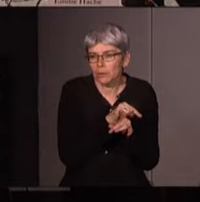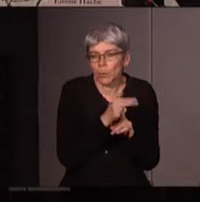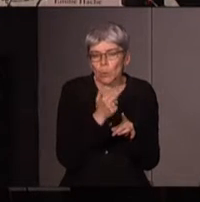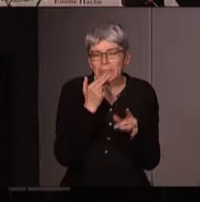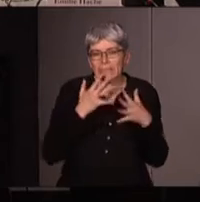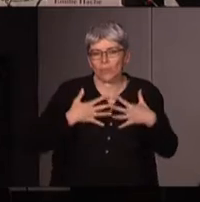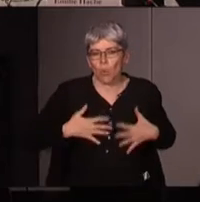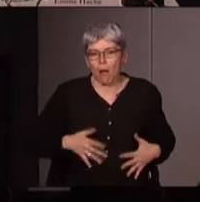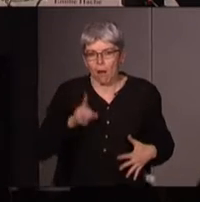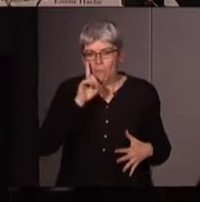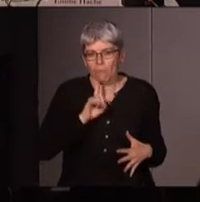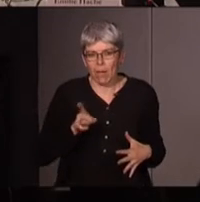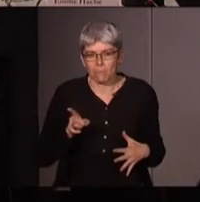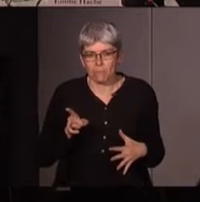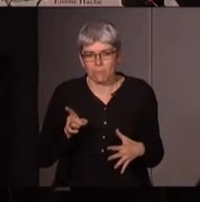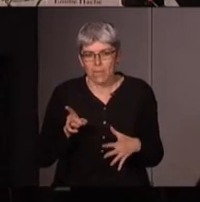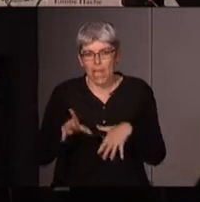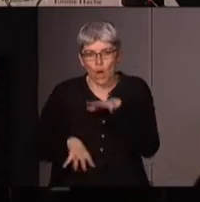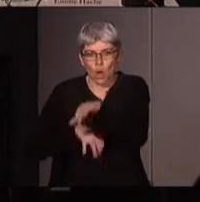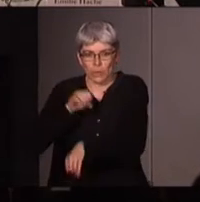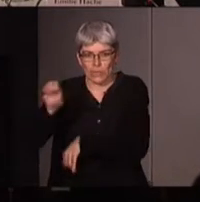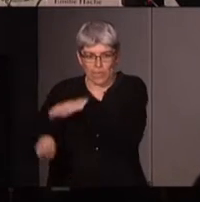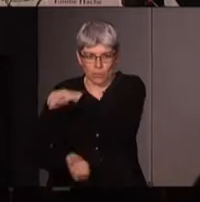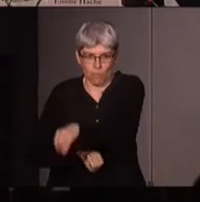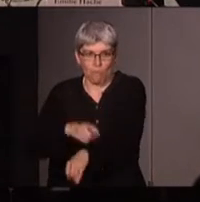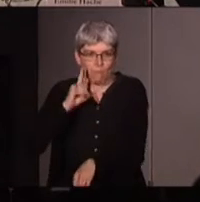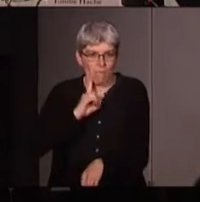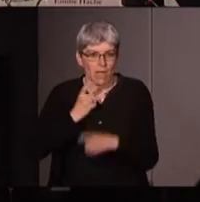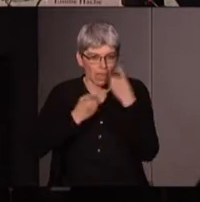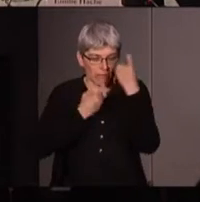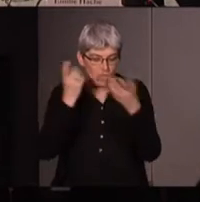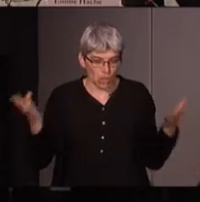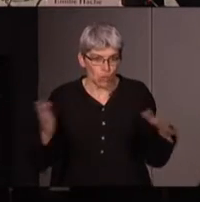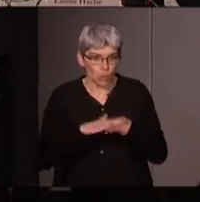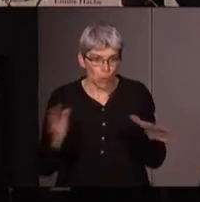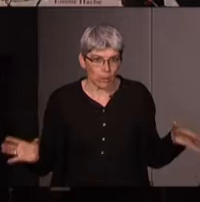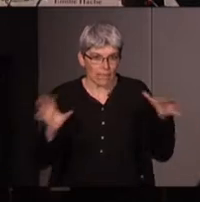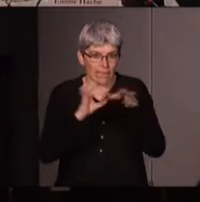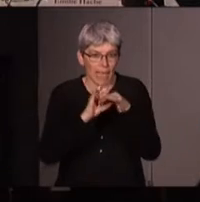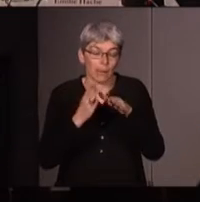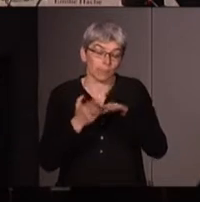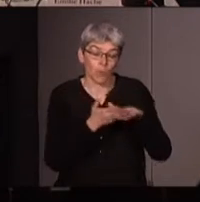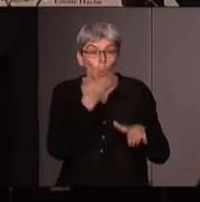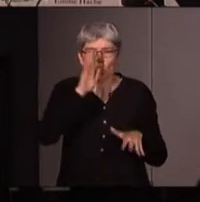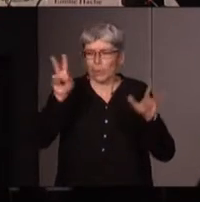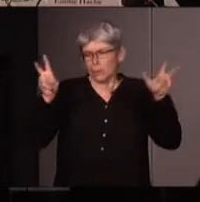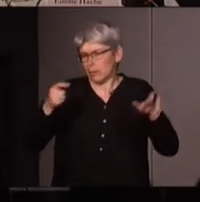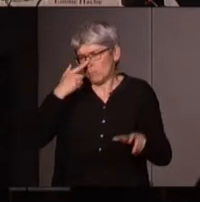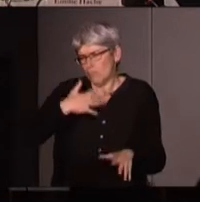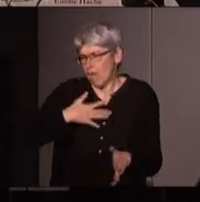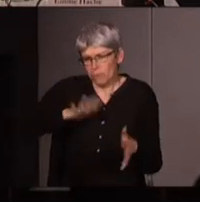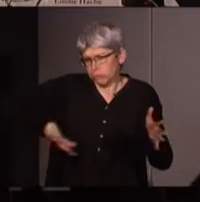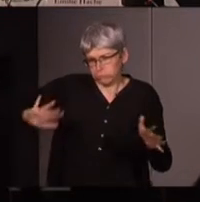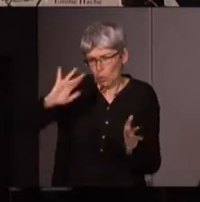féminin et la colonisation voilà et un autre titre mais je suis sûre que tout le monde le